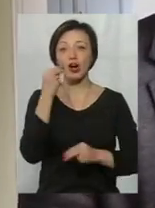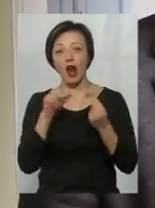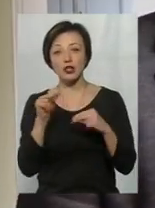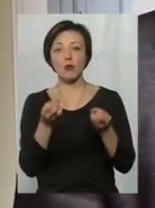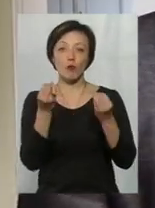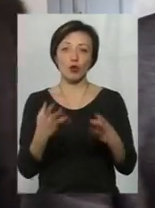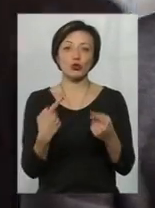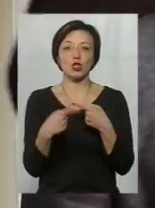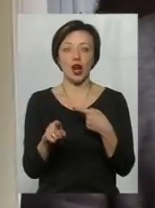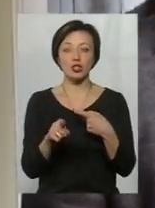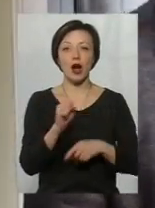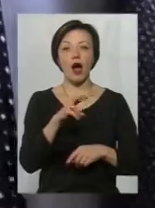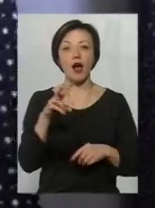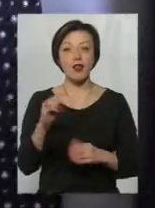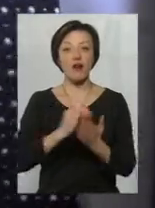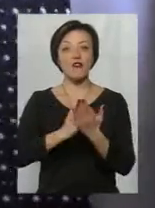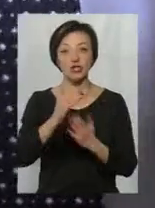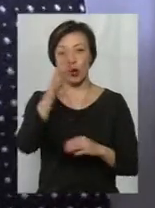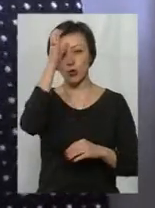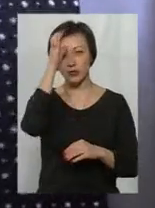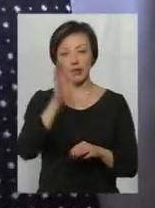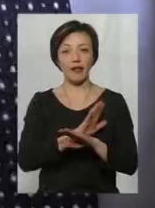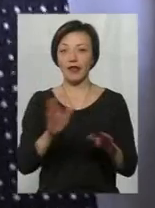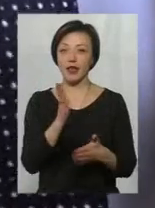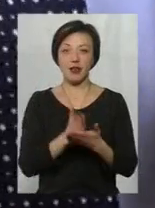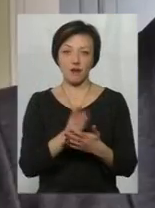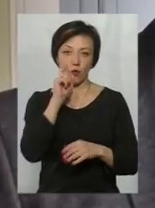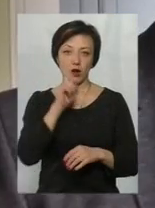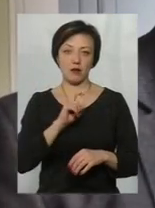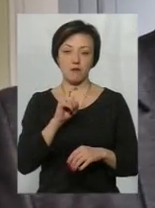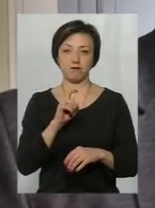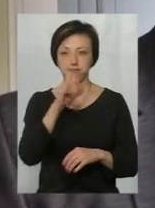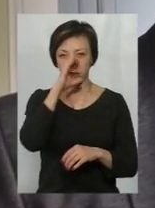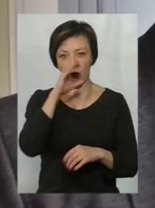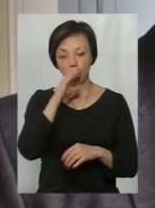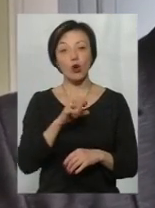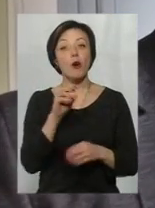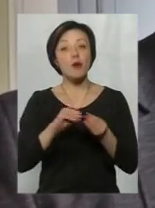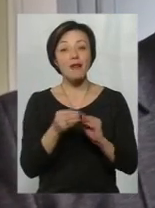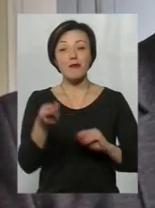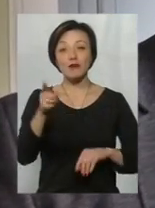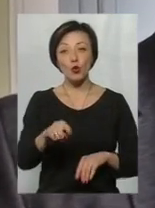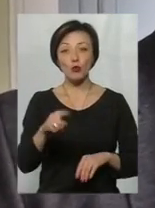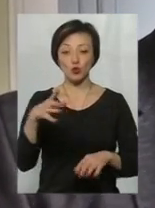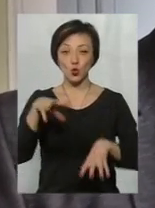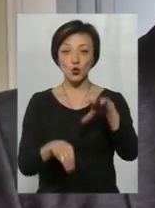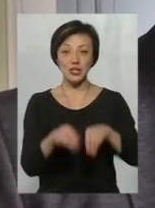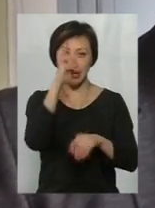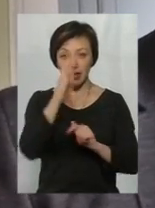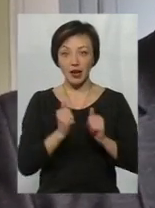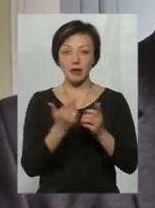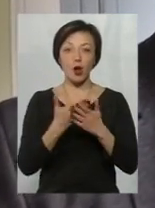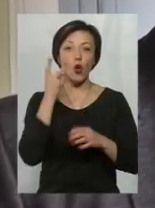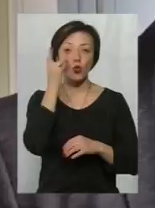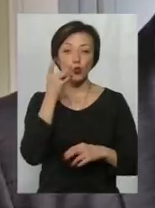кращий, він просто інакший. Але вища освіта не є в Україні поганою. Тут є проблема в тому, що сусідні країни, такі як